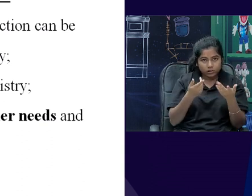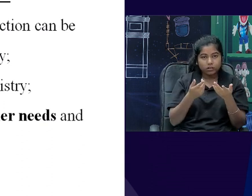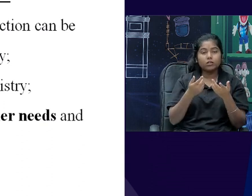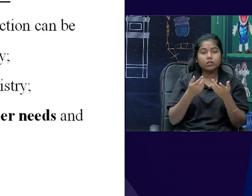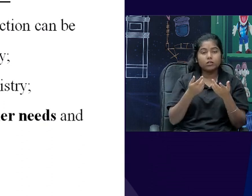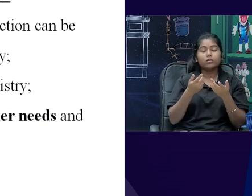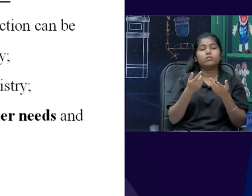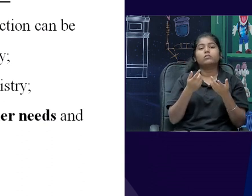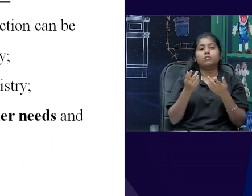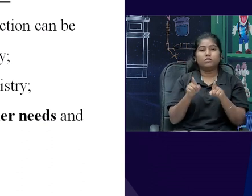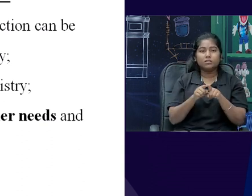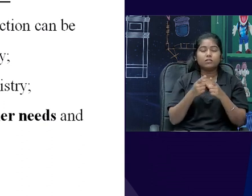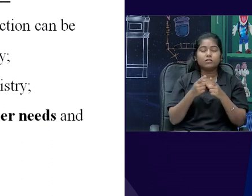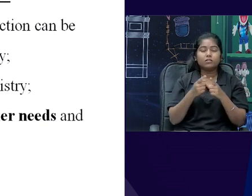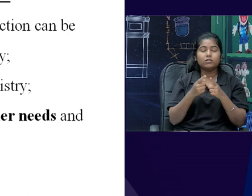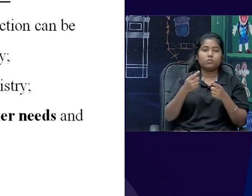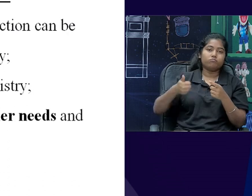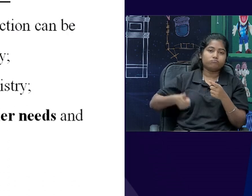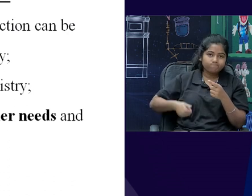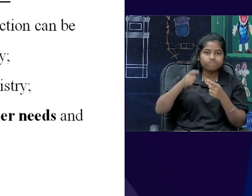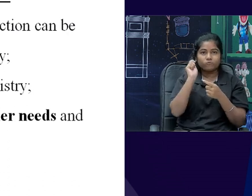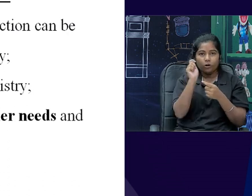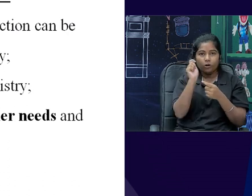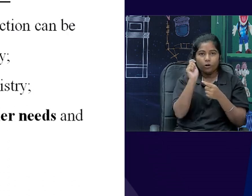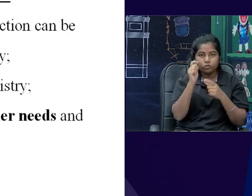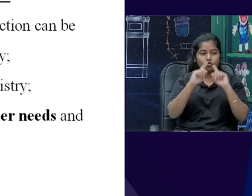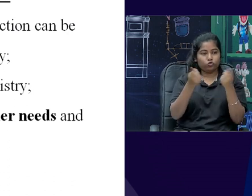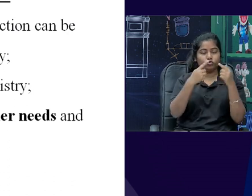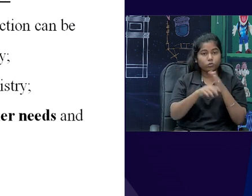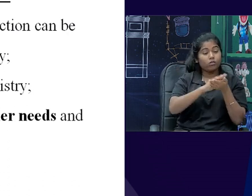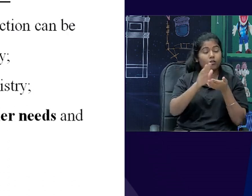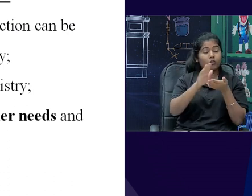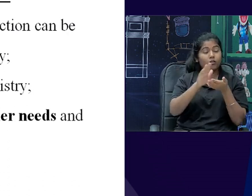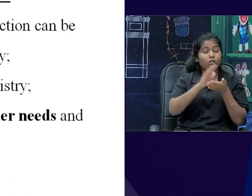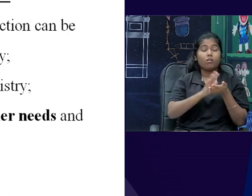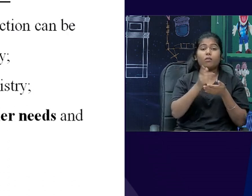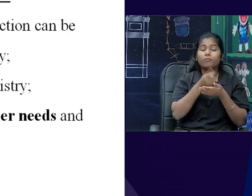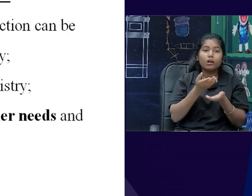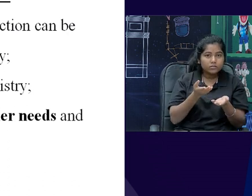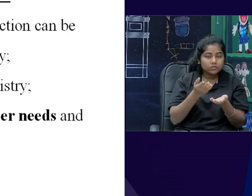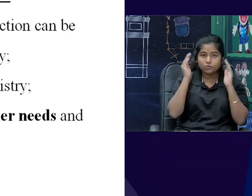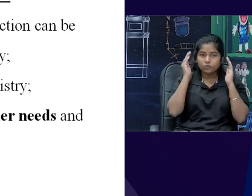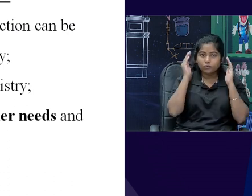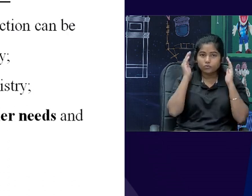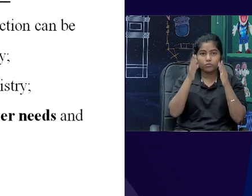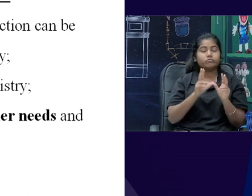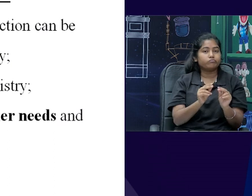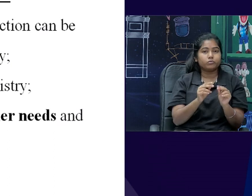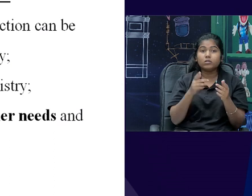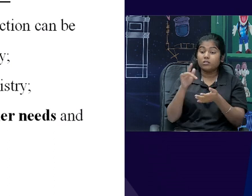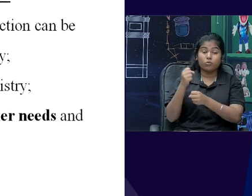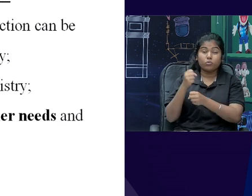washrooms प्रवाइट करें हैं, good quality food, क्योंकि वो पूरा एक large setup है, तो कई बाद decision making